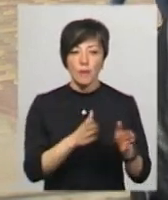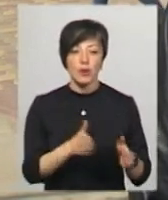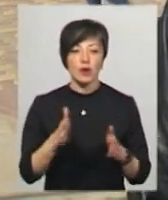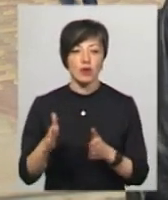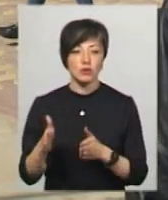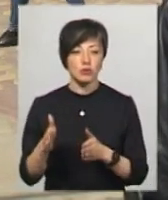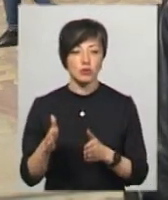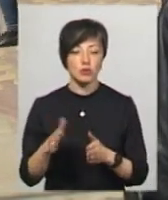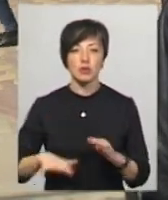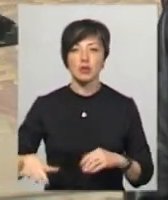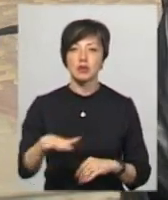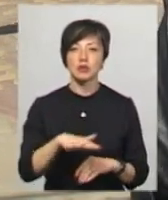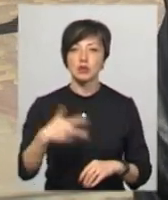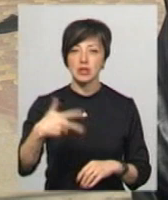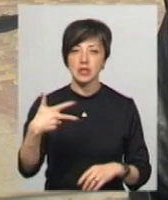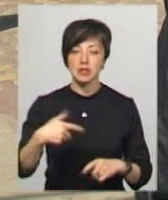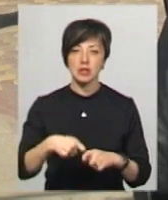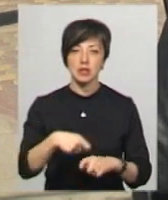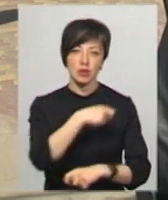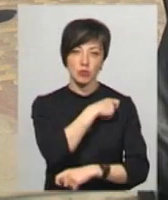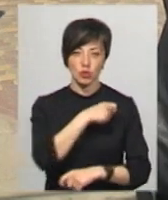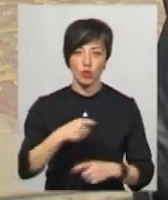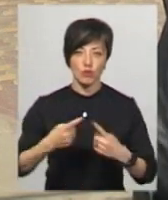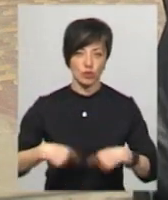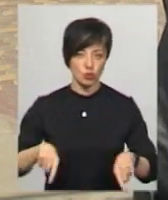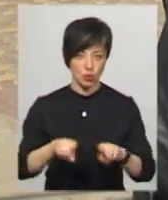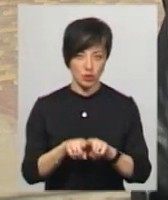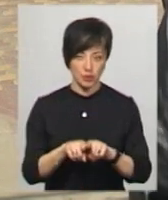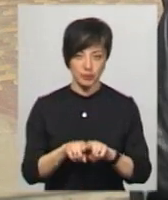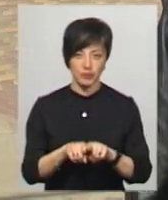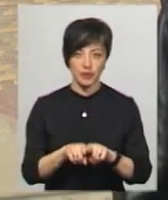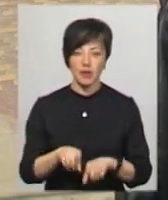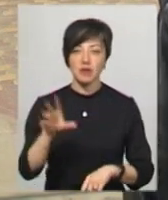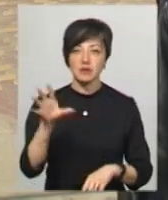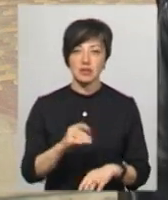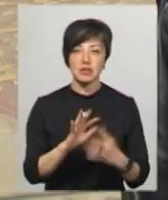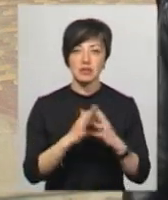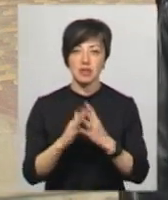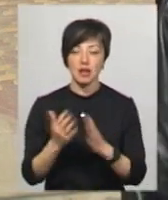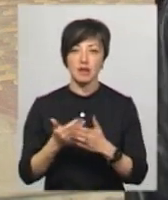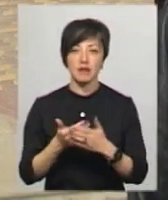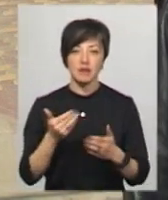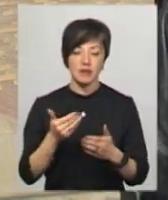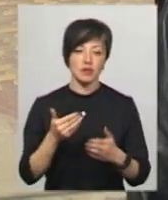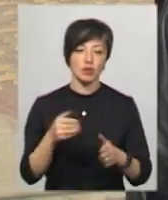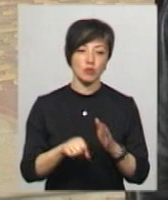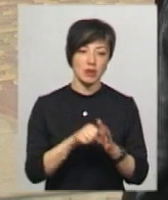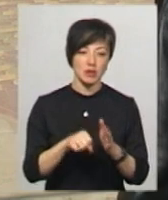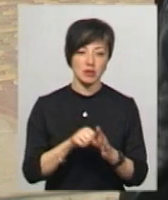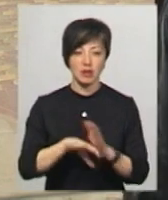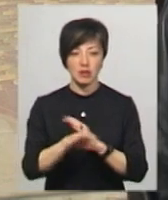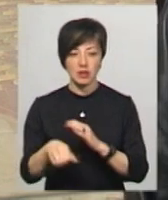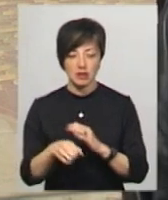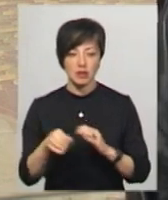на території 30-кілометрової зони. Тобто в всіх селах від злодіїв, від крадіїв, від